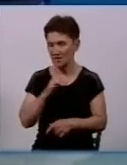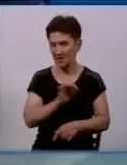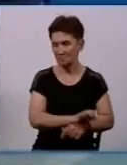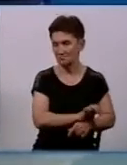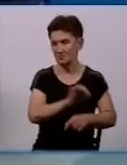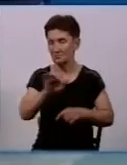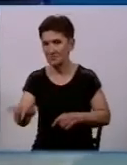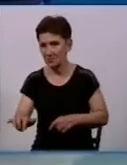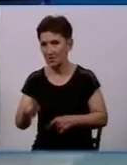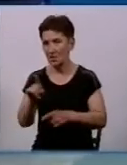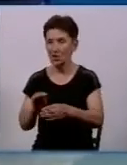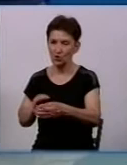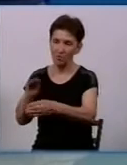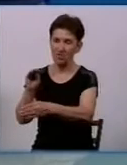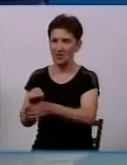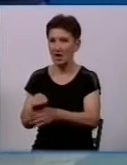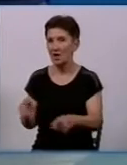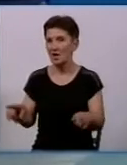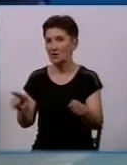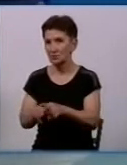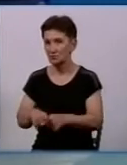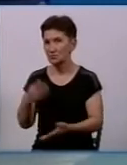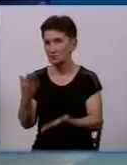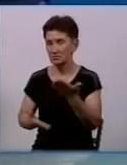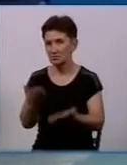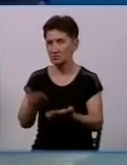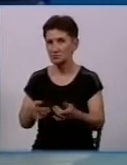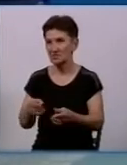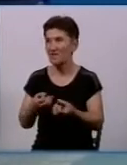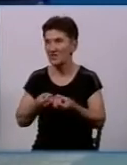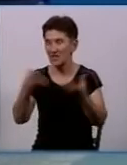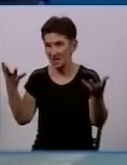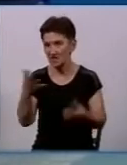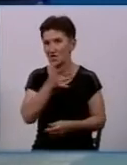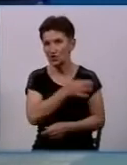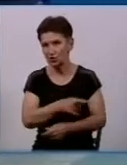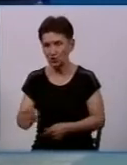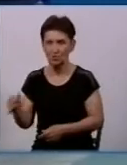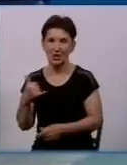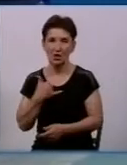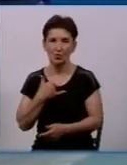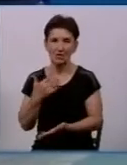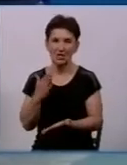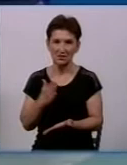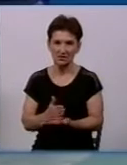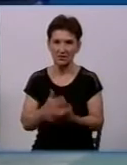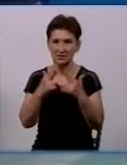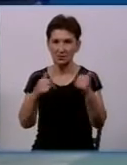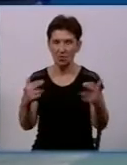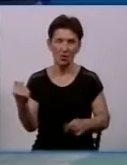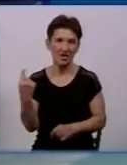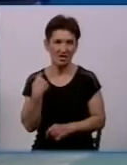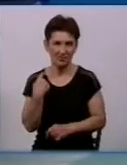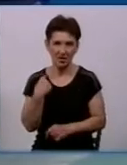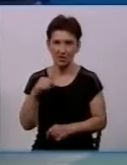забезпеченні пожежі гасіння. Також, якщо це в денний час, то в нас є співпраця із СОКВП Дніпрокіроград, ви теж знаєте,